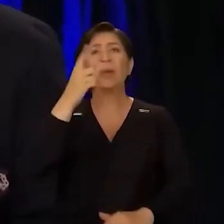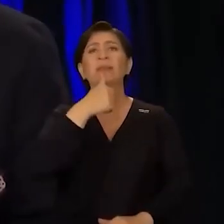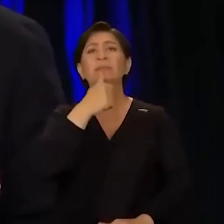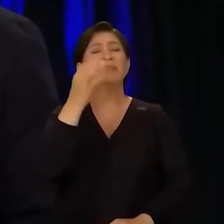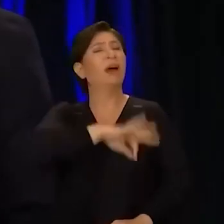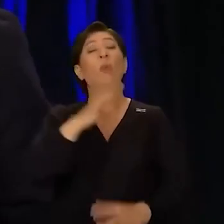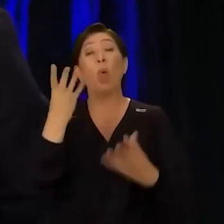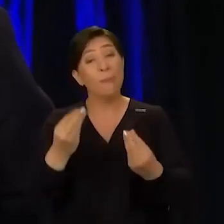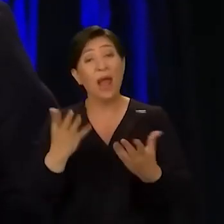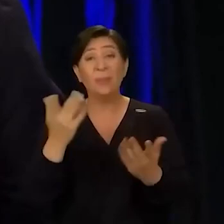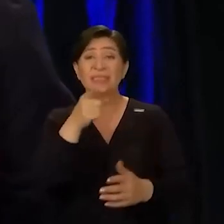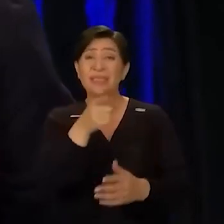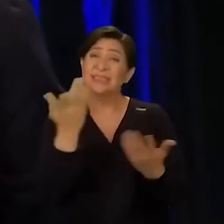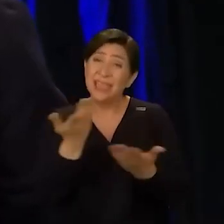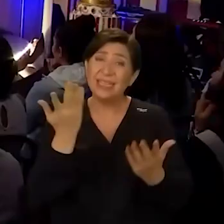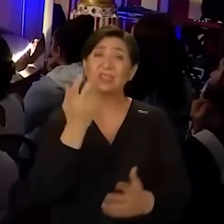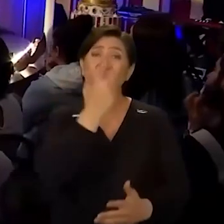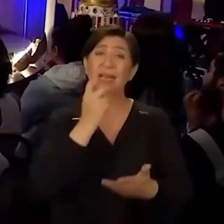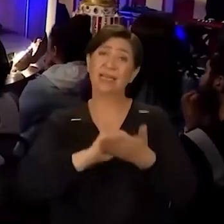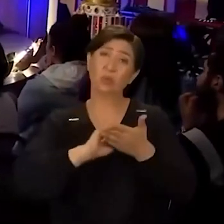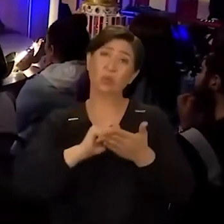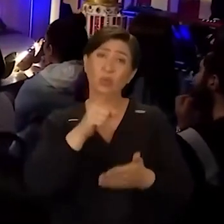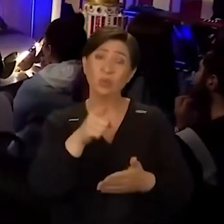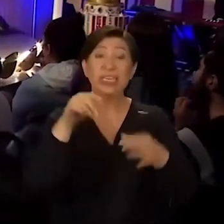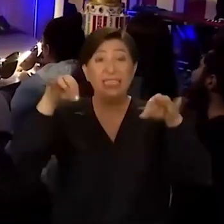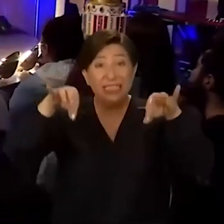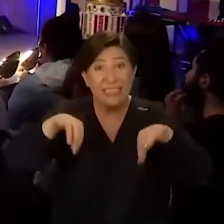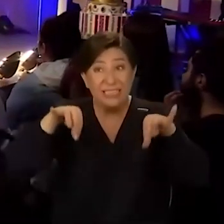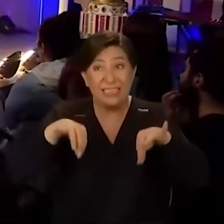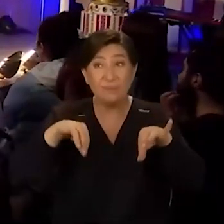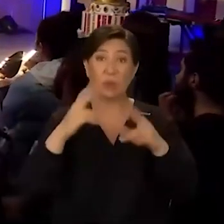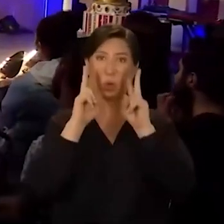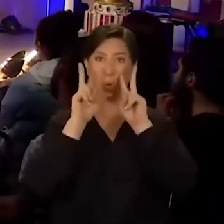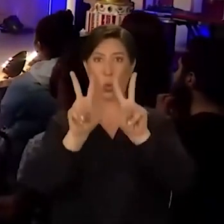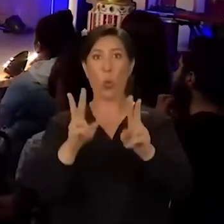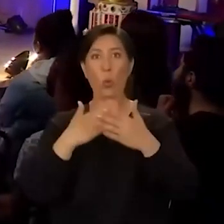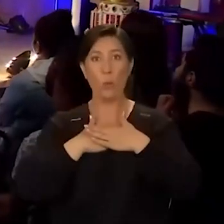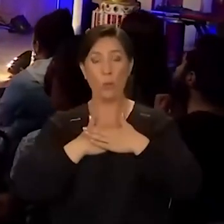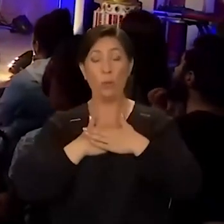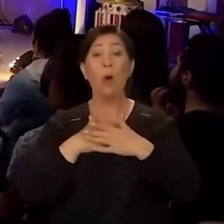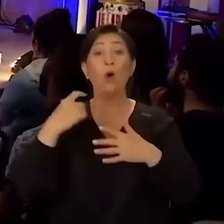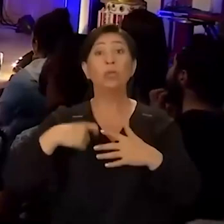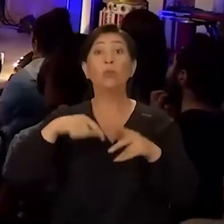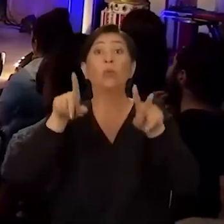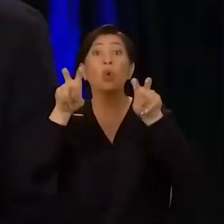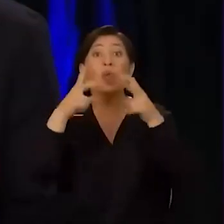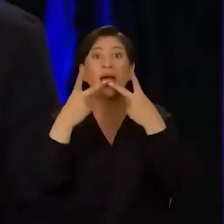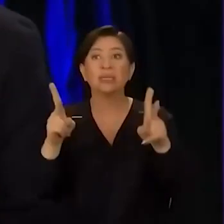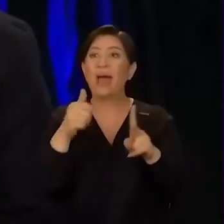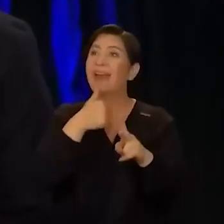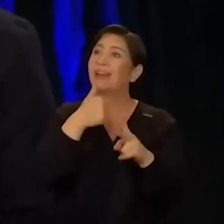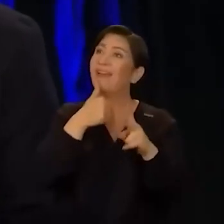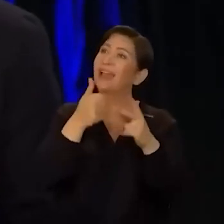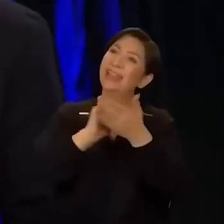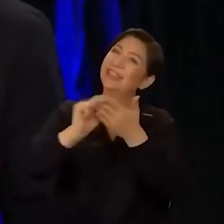yarayabilir ama sen zaten şarkılar yazıyordun. Şimdi, şimdi görüyorum ki özellikle bu konuyu açtım yani erkeklere